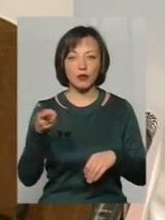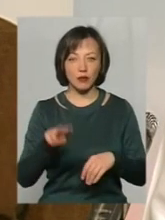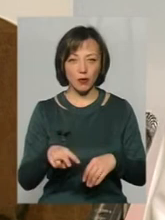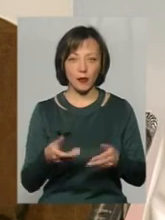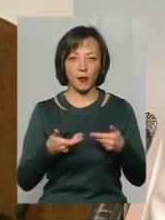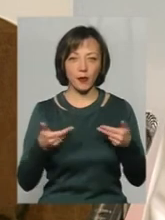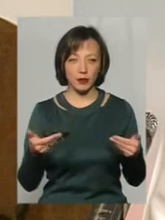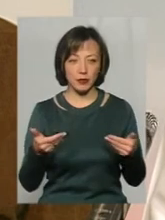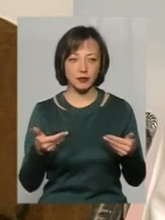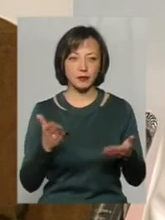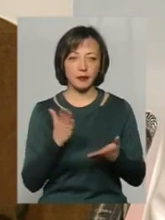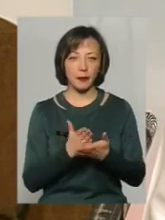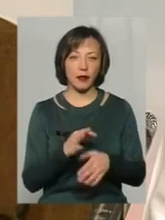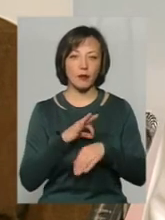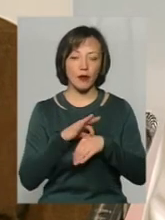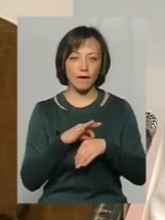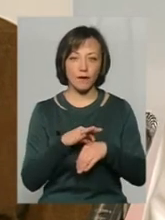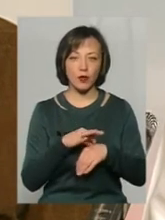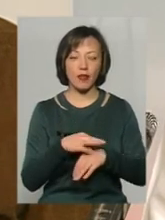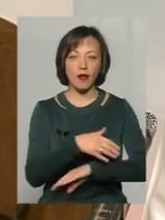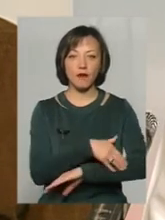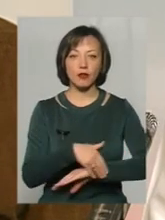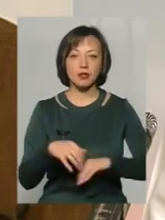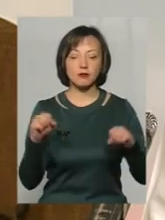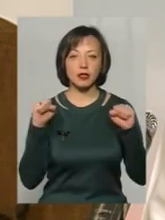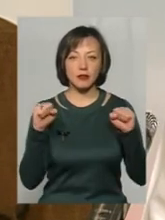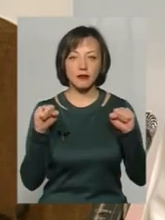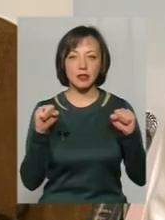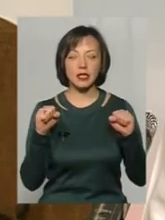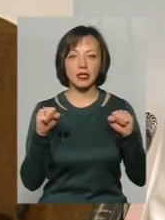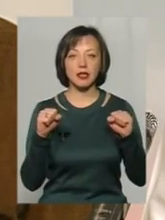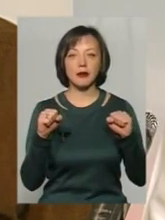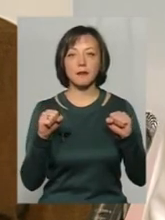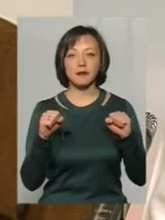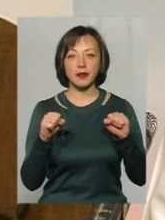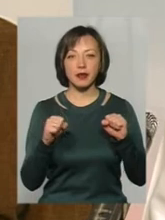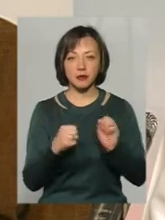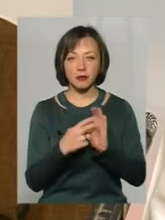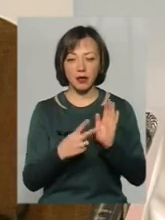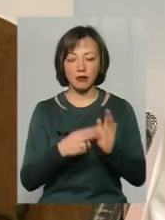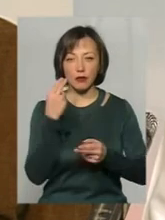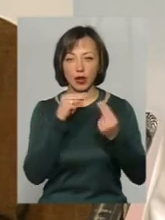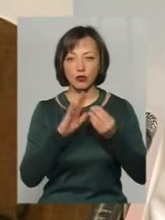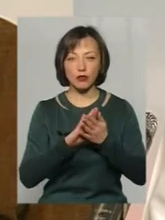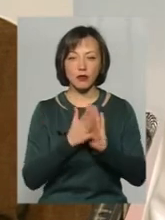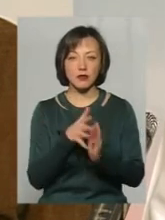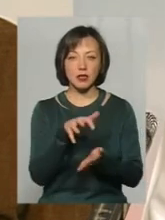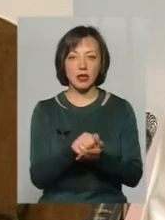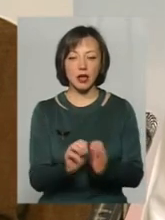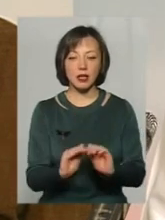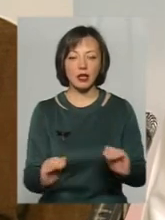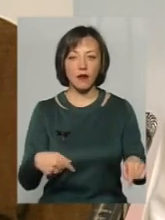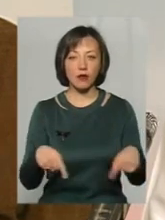які ми наразі проводимо на вулиці Спортивній, 17, для покращення умов занять дітей футболом.